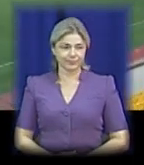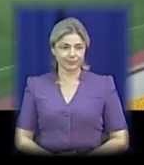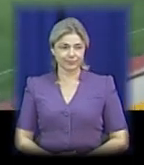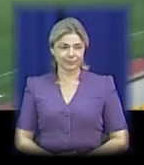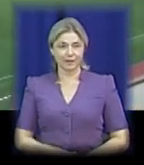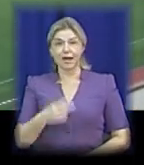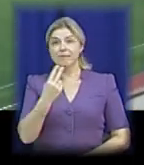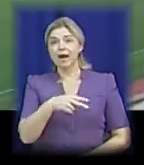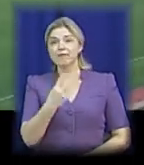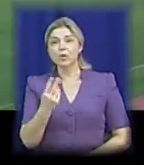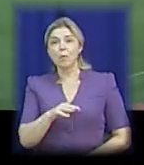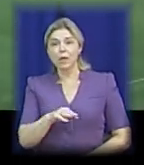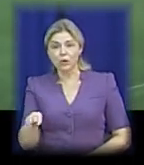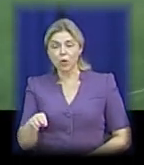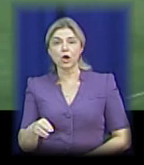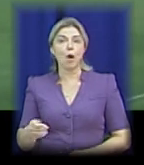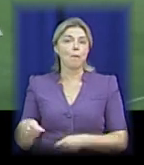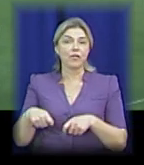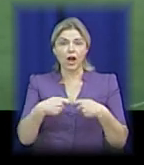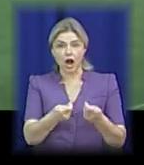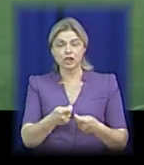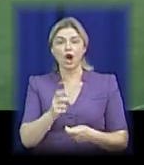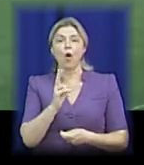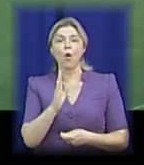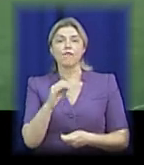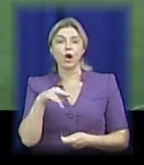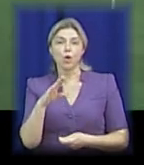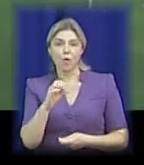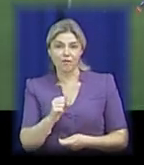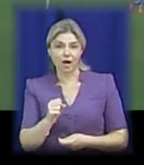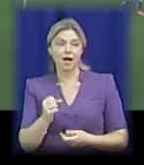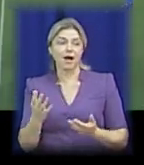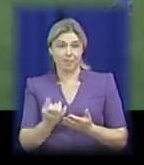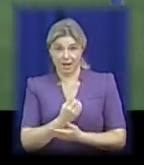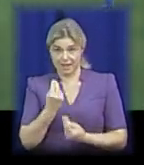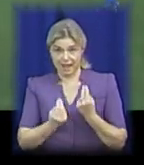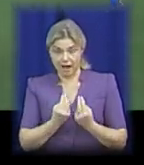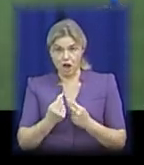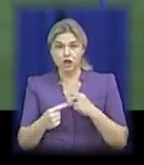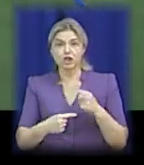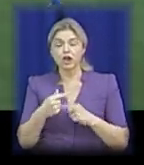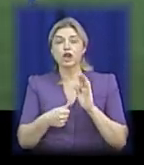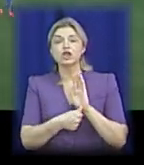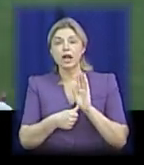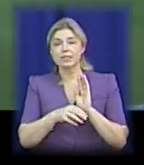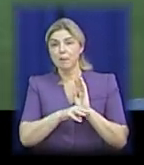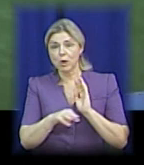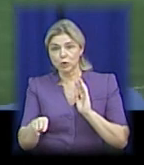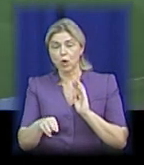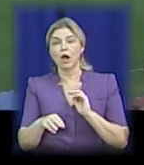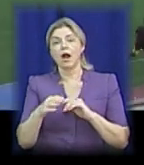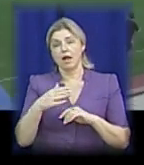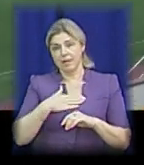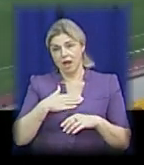На 22-й хвилині подачу Андрія Ковальова зумів перервати гравець кобри. Через 6 хвилин новачок корабелів Сергій Кравченко